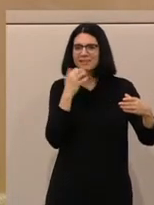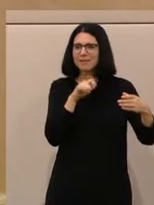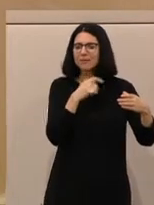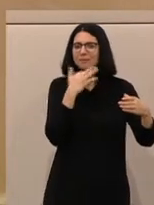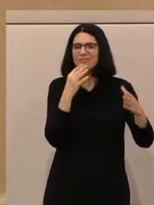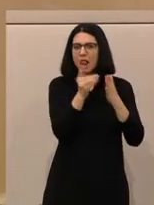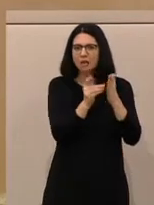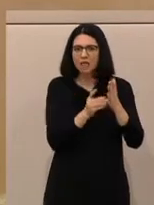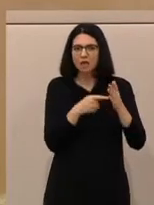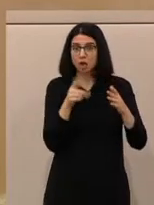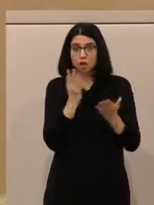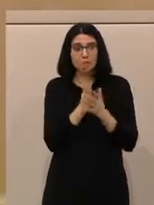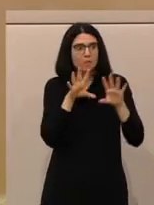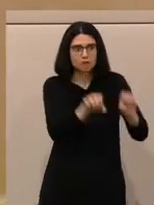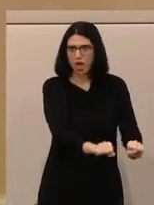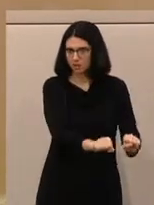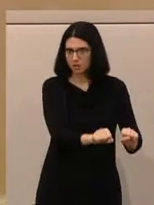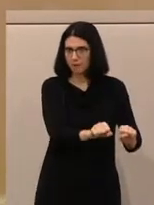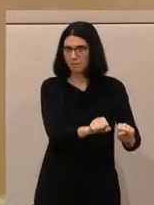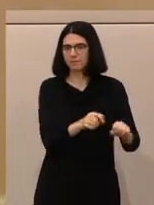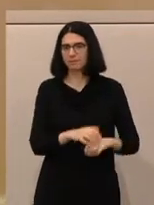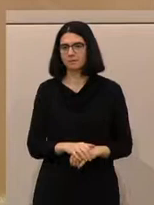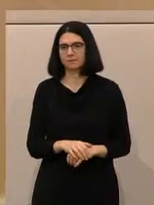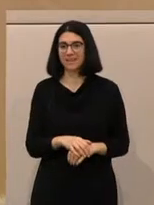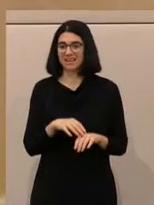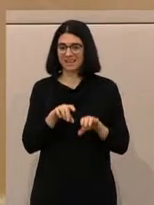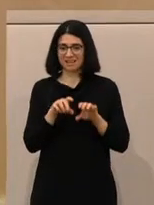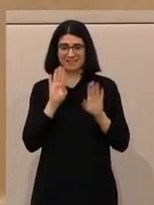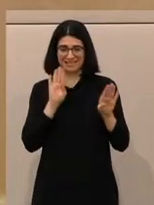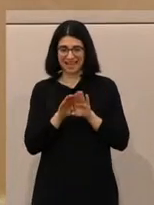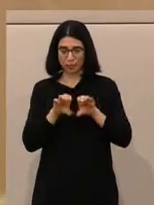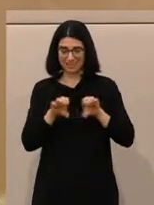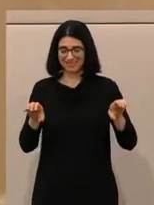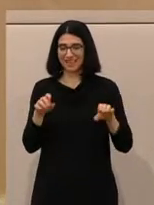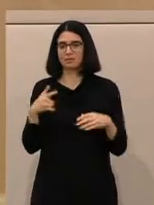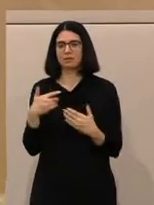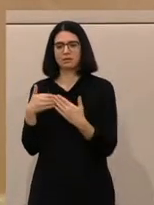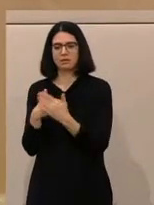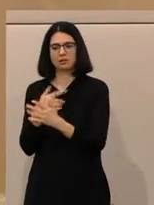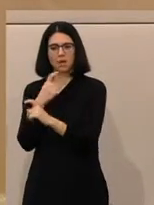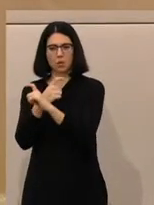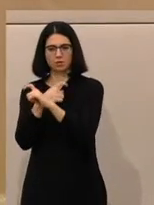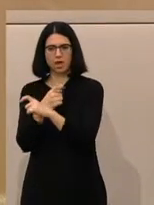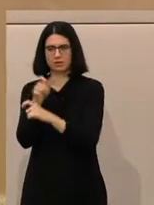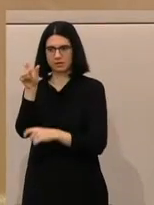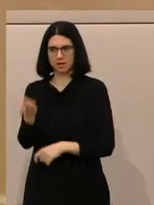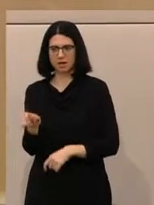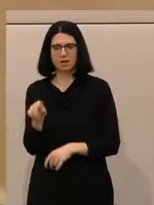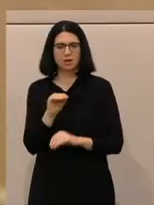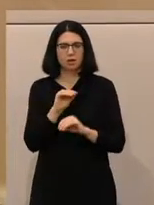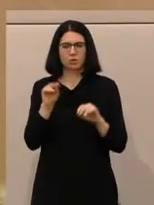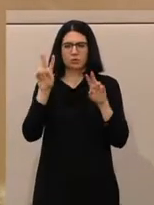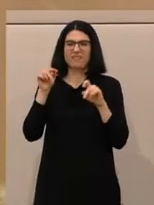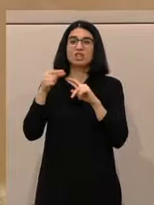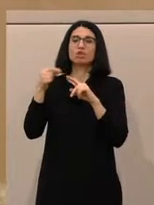Sehr geehrte Damen und Herren, der vom Standard enttante Neonazi-Security ist eigentlich nur die Spitze eines